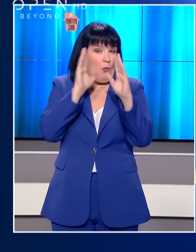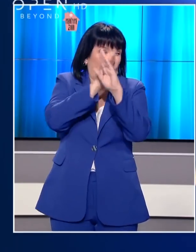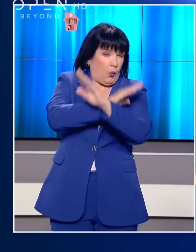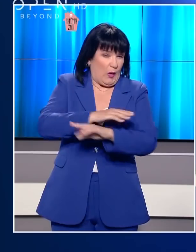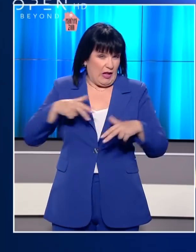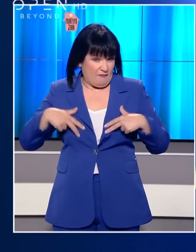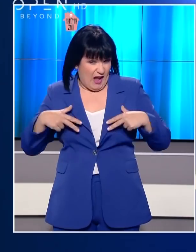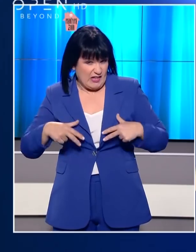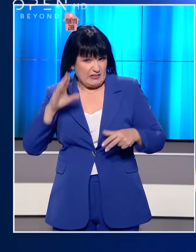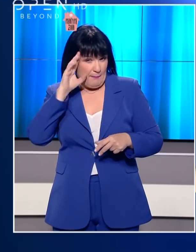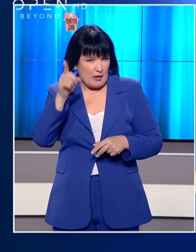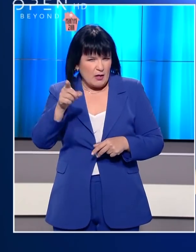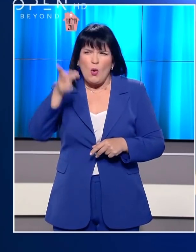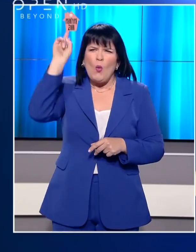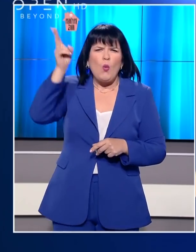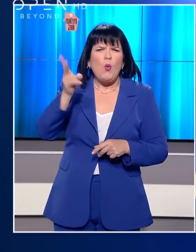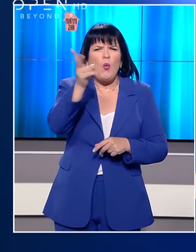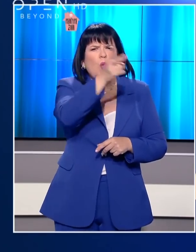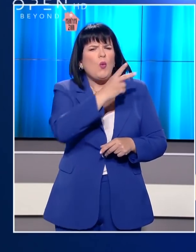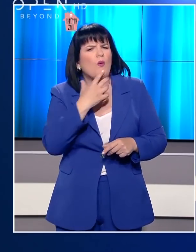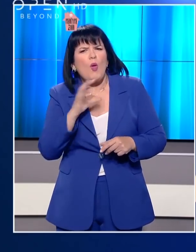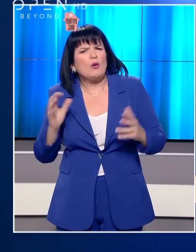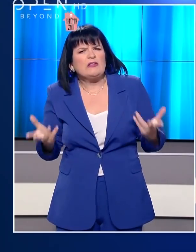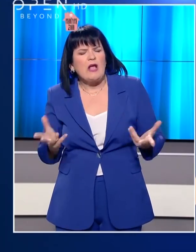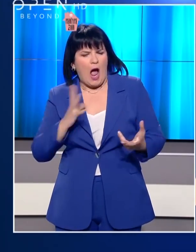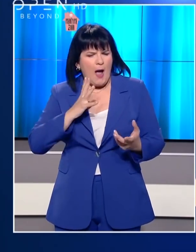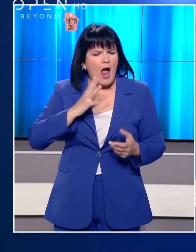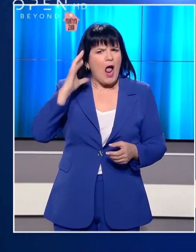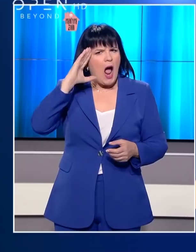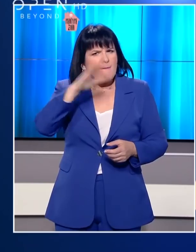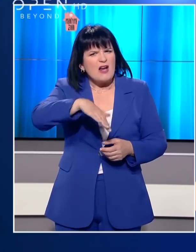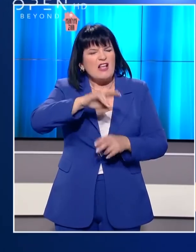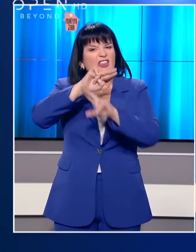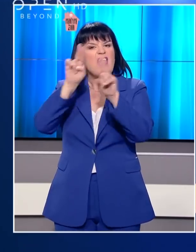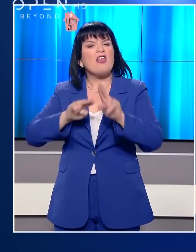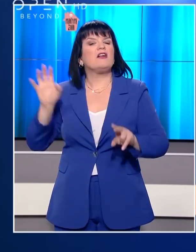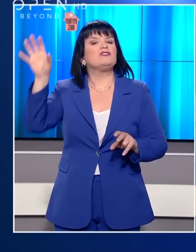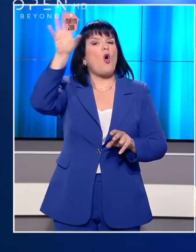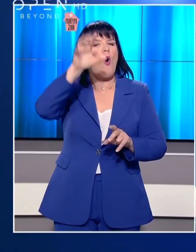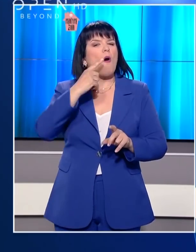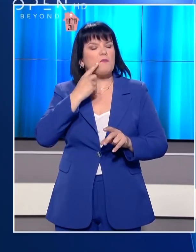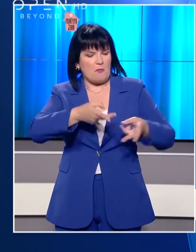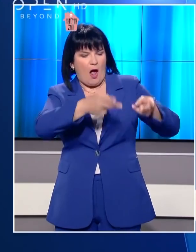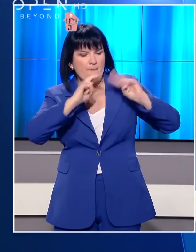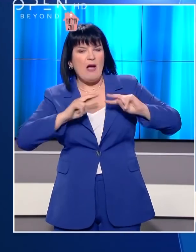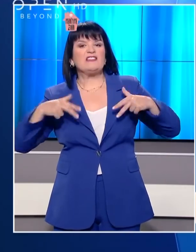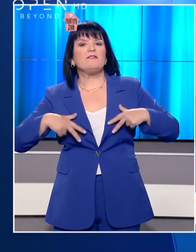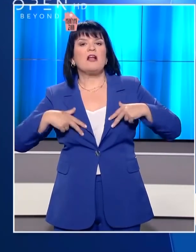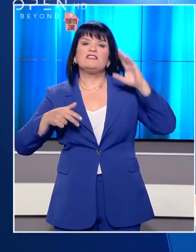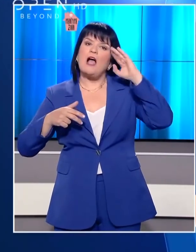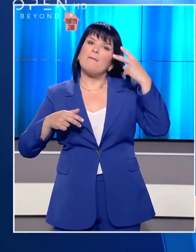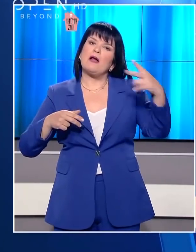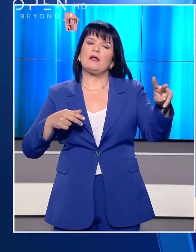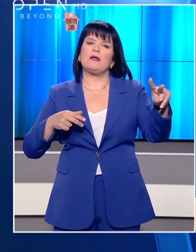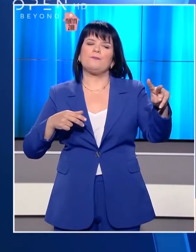κυβέρνηση. Γιατί επιμένουν να κατηγορούν άλλους. Ο αμερικανικός λαός και η διεθνής κοινότητα χρειάζονται μια απάντηση από την αμερικανική κυβέρνηση. Κι